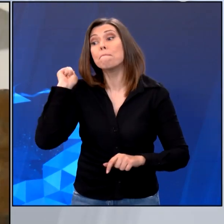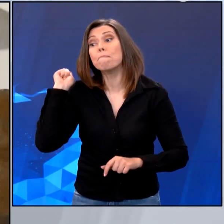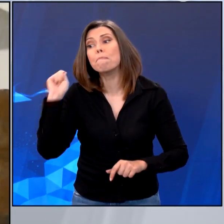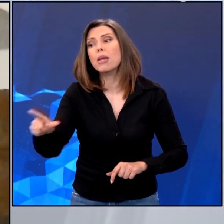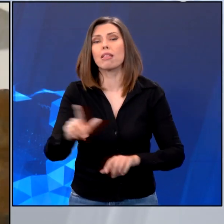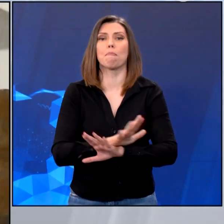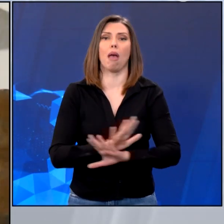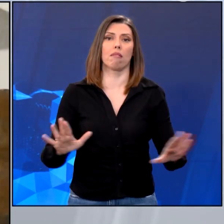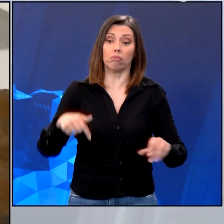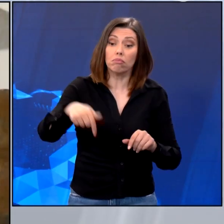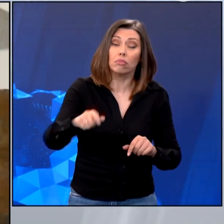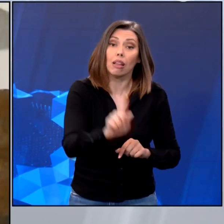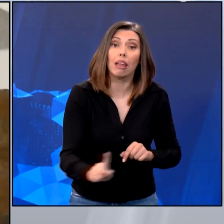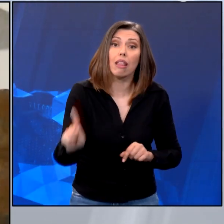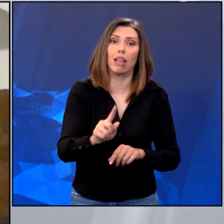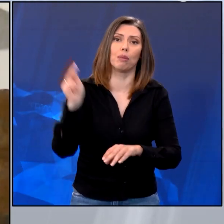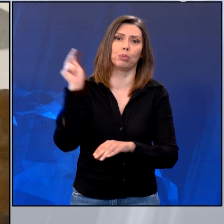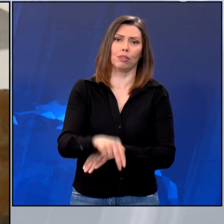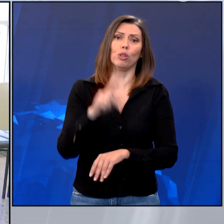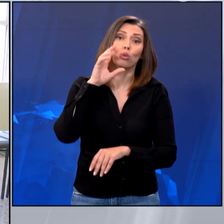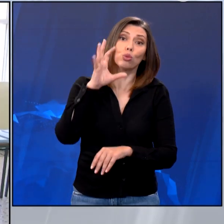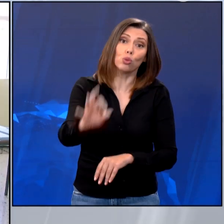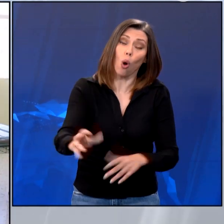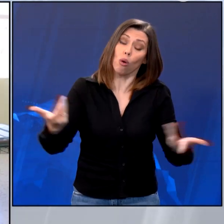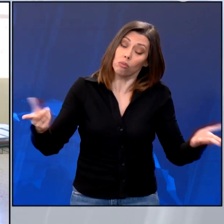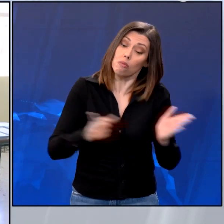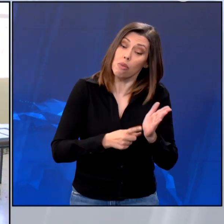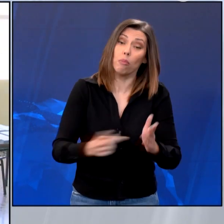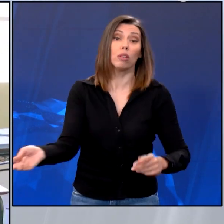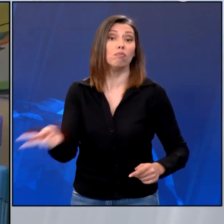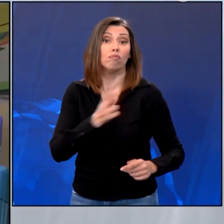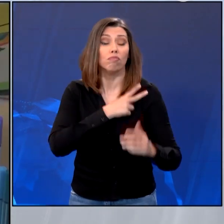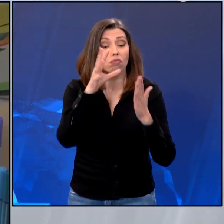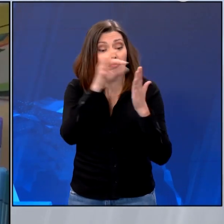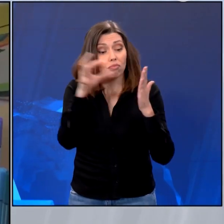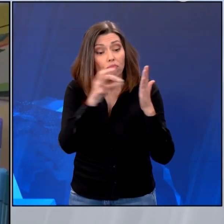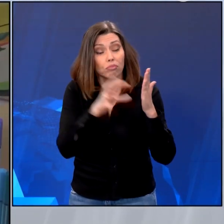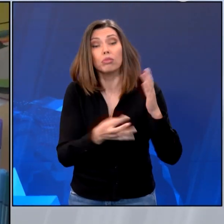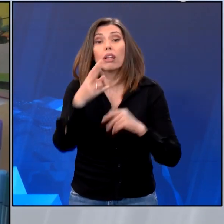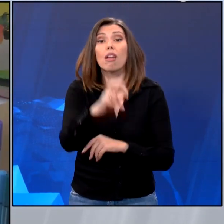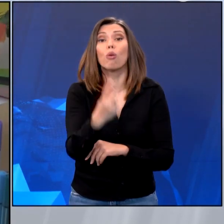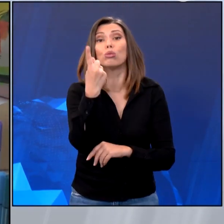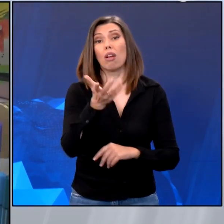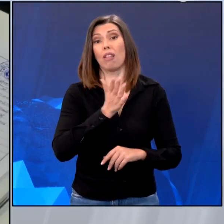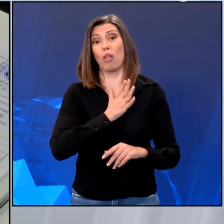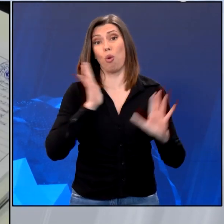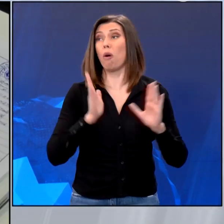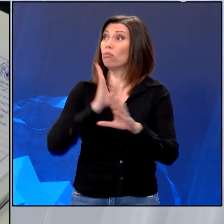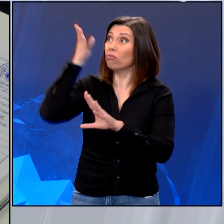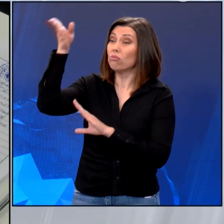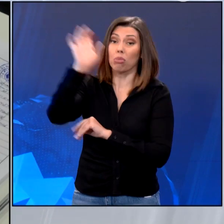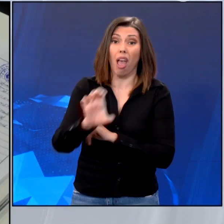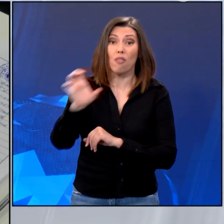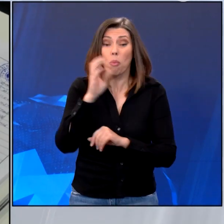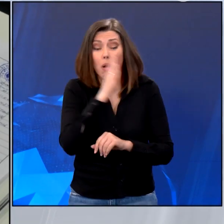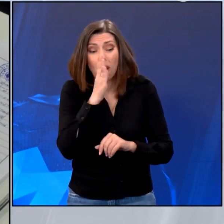επόμενης Κυριακής και να στείλει επιτέρους και 21 ανθρώπους στην Ευρωπαϊκή Βουλή στο Ευρωπαϊκό Κοινοβούλιο που δεν θα ντροπιάζουν τη χώρα. Οι πολιτικοί